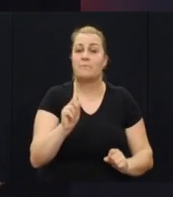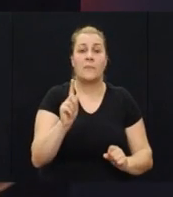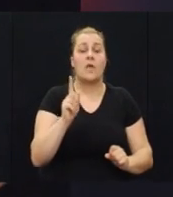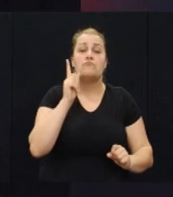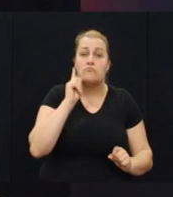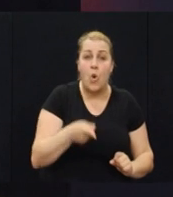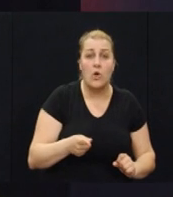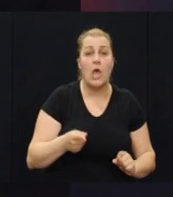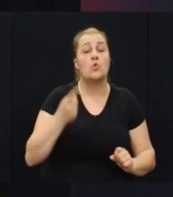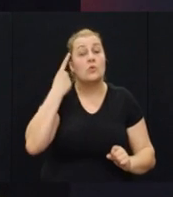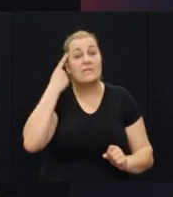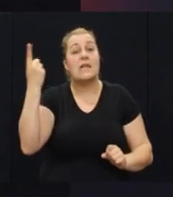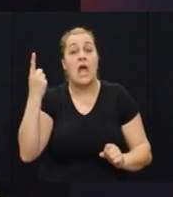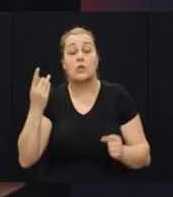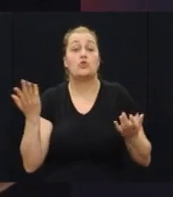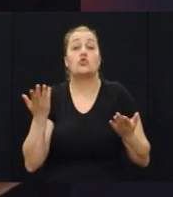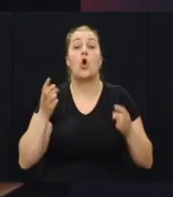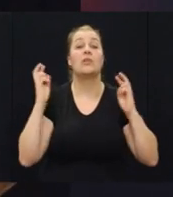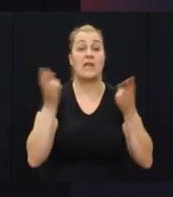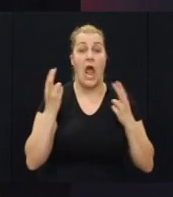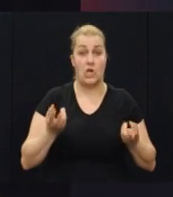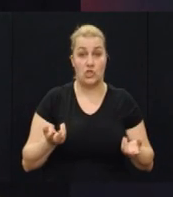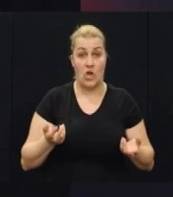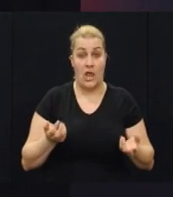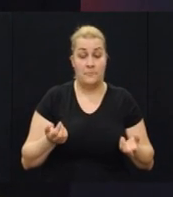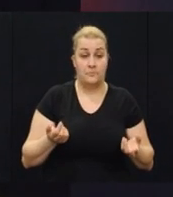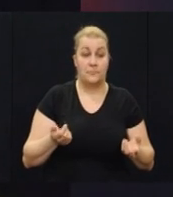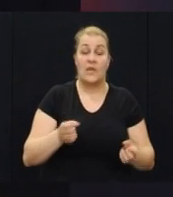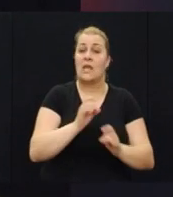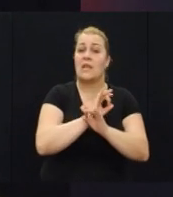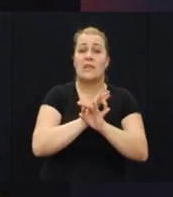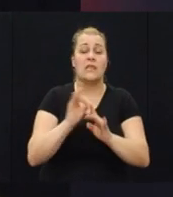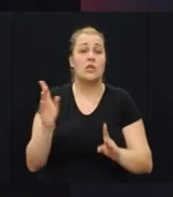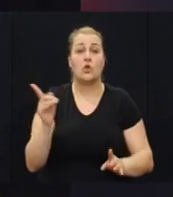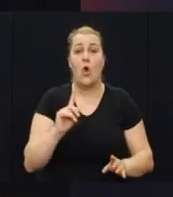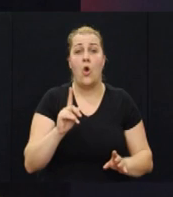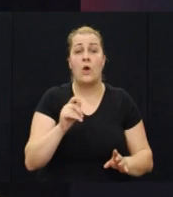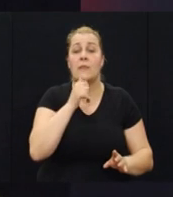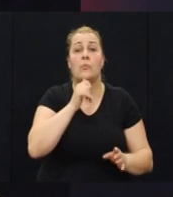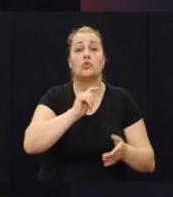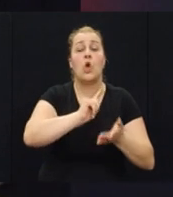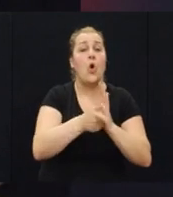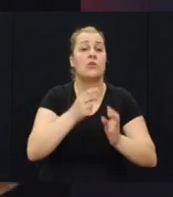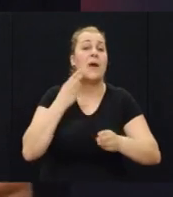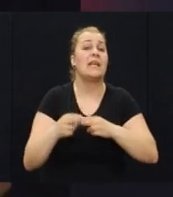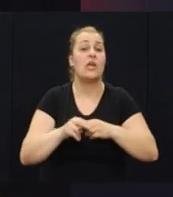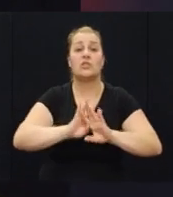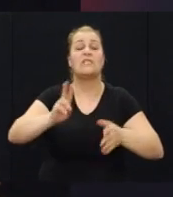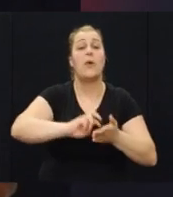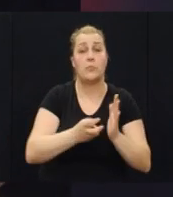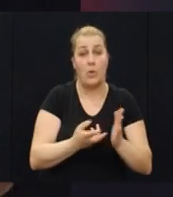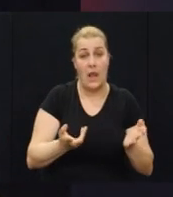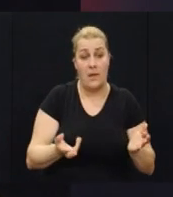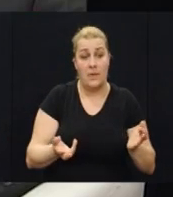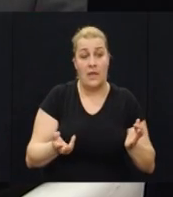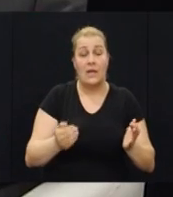mogu da moraju znati šta traže da ne mogu niko nije niko nije da će odmah sve riješi probleme znači on